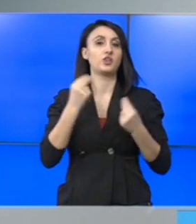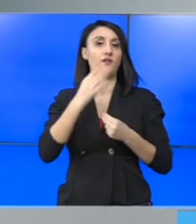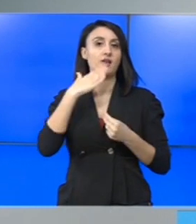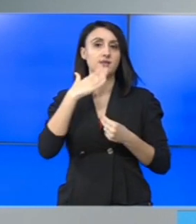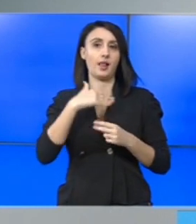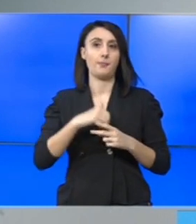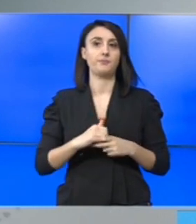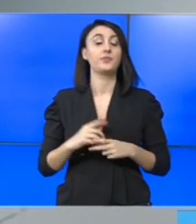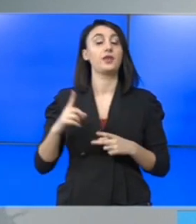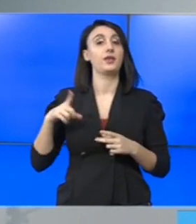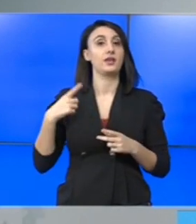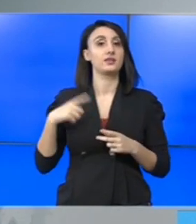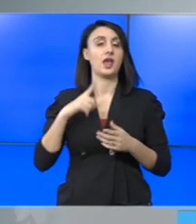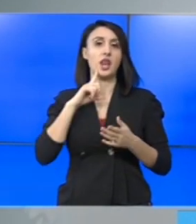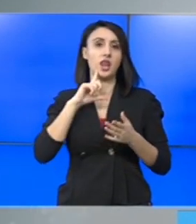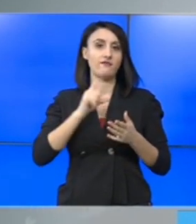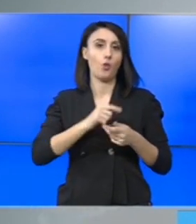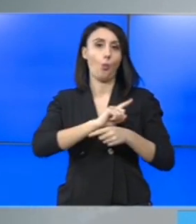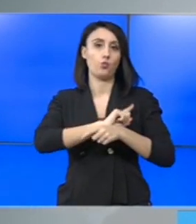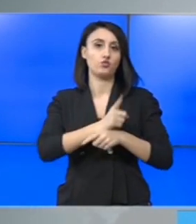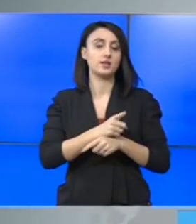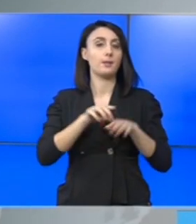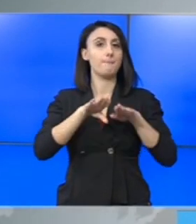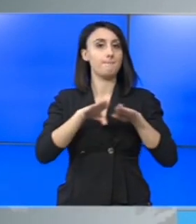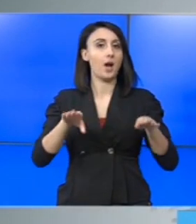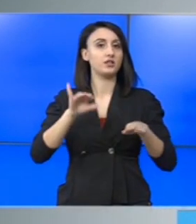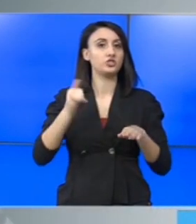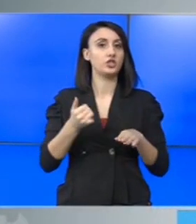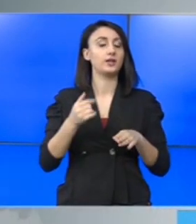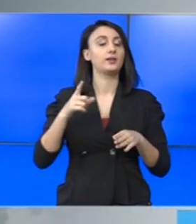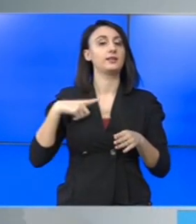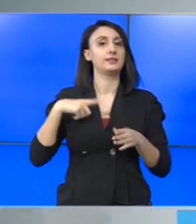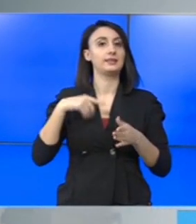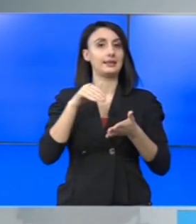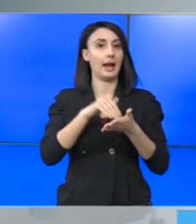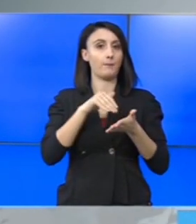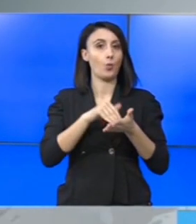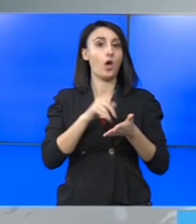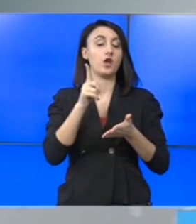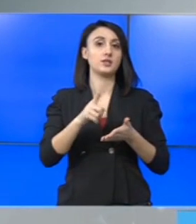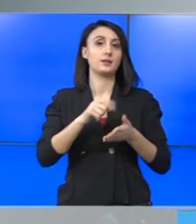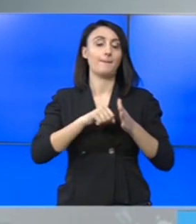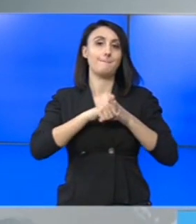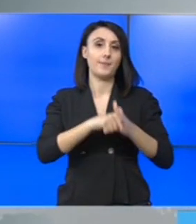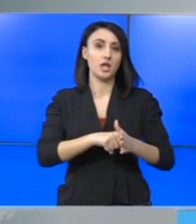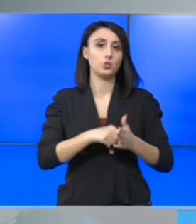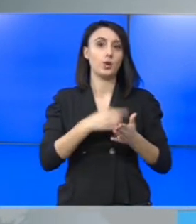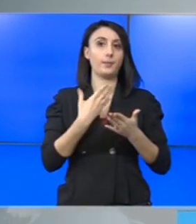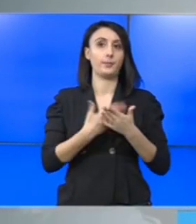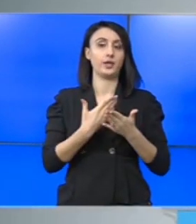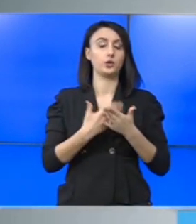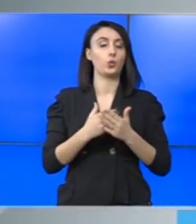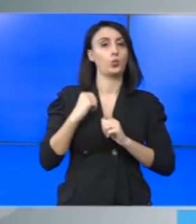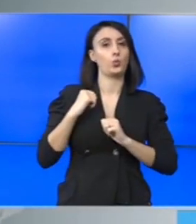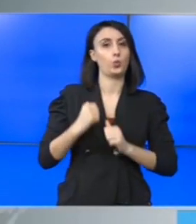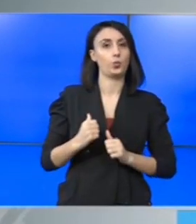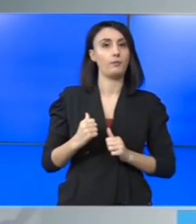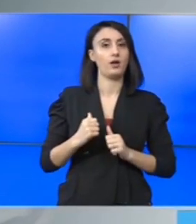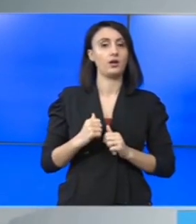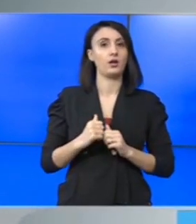zile. Este nevoie urgentă de paturi și este nevoie ca această presiune de pe umerii